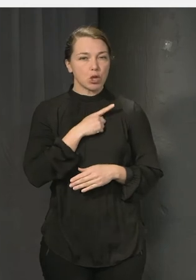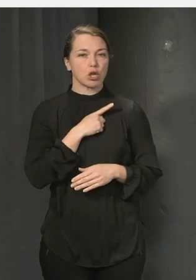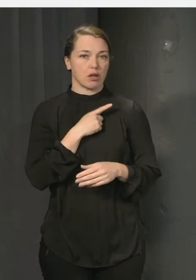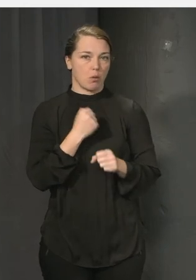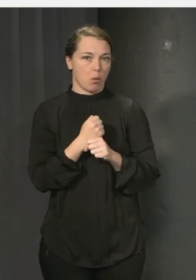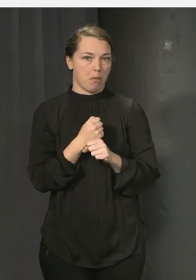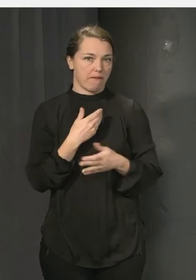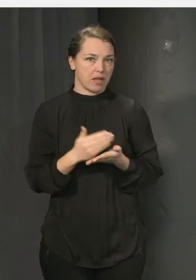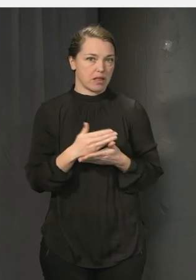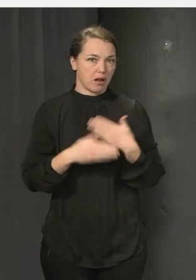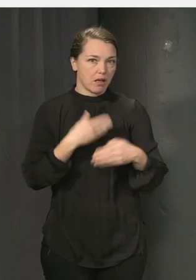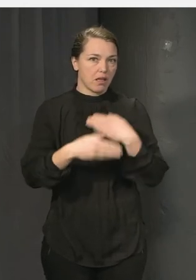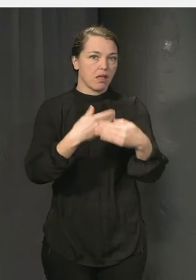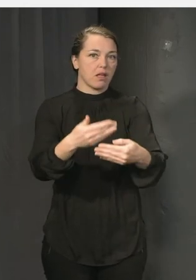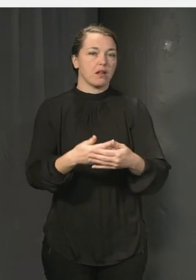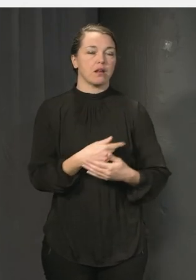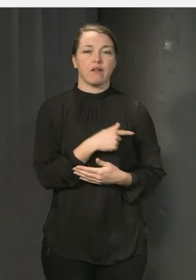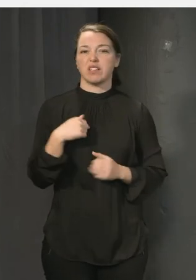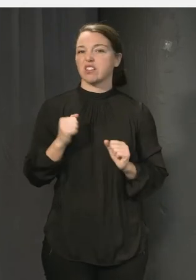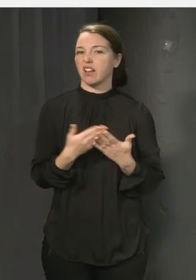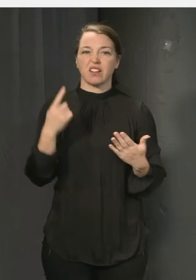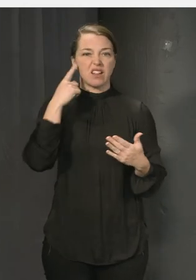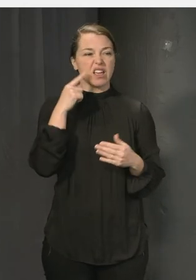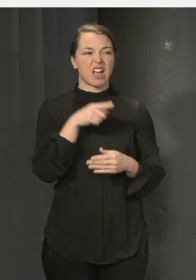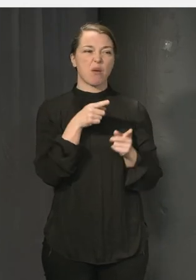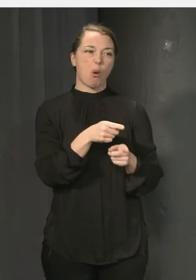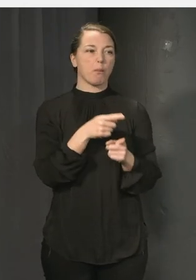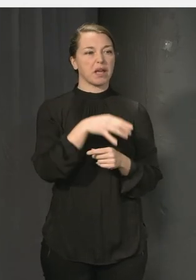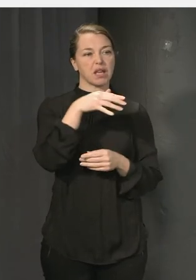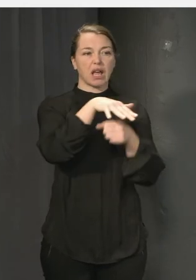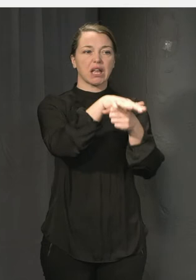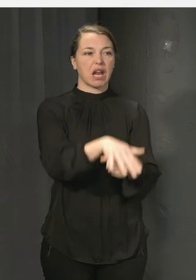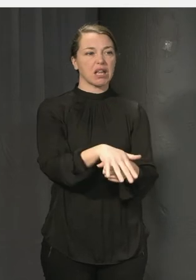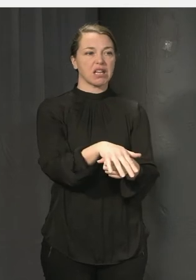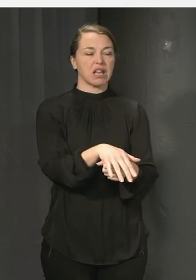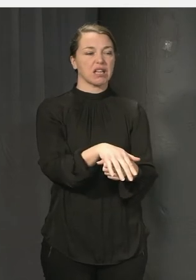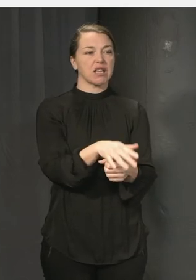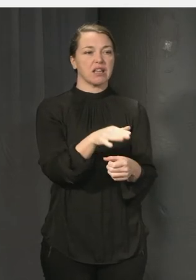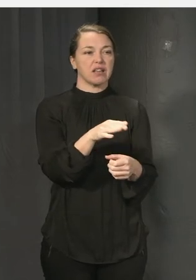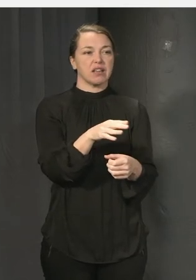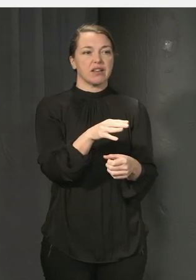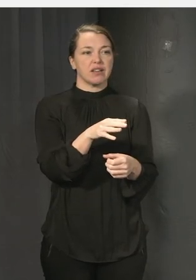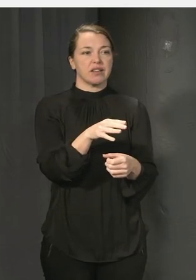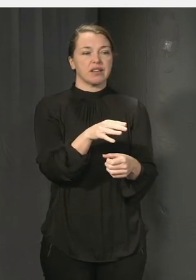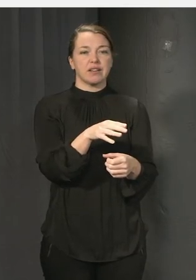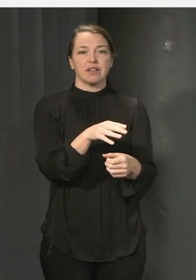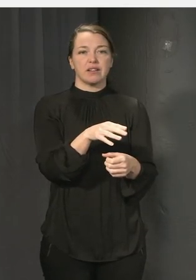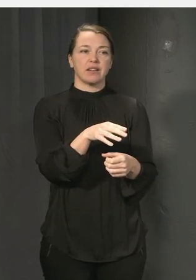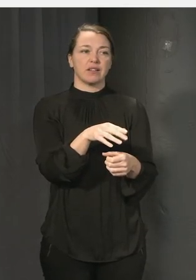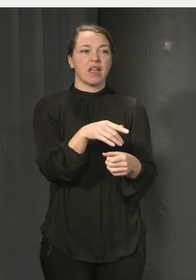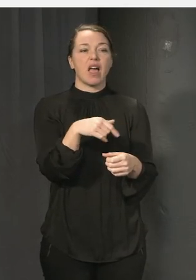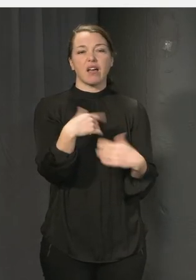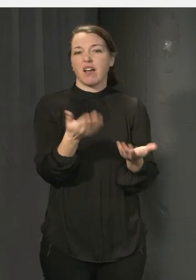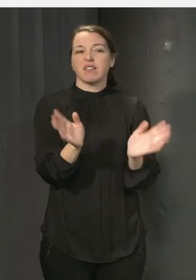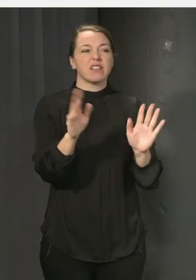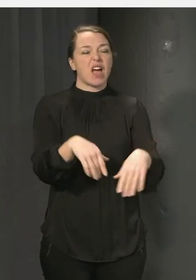nog vi ska nog inte tänka att mobbning eller kränkningar överhuvudtaget behöver vara en del